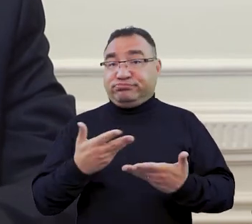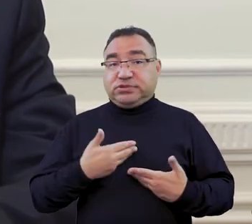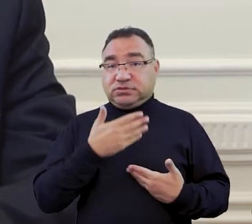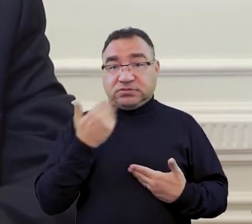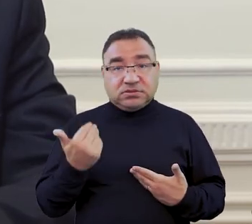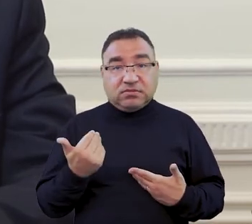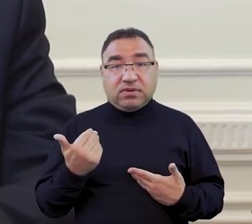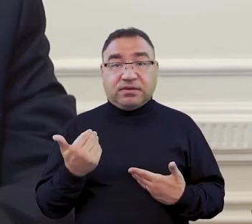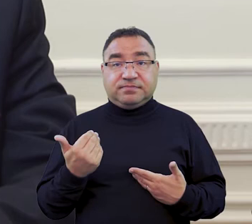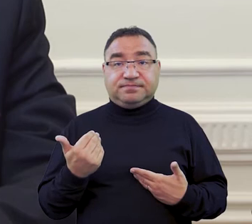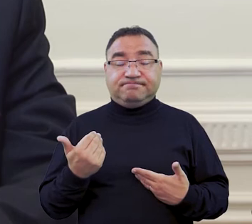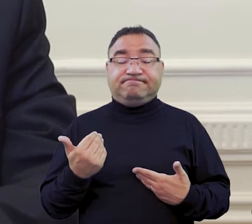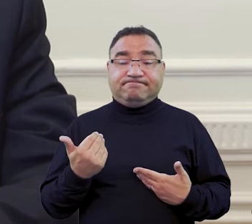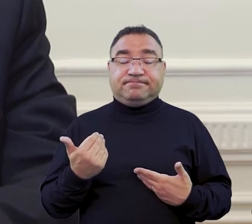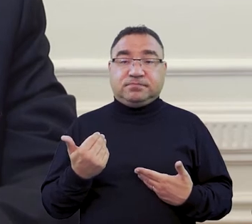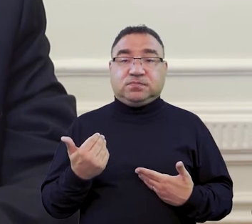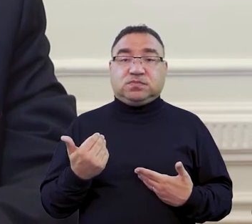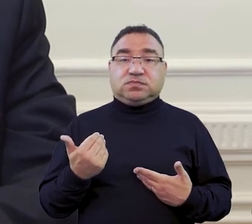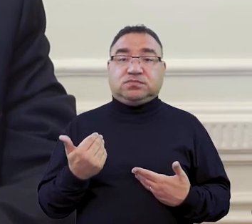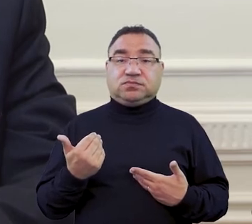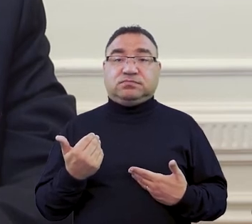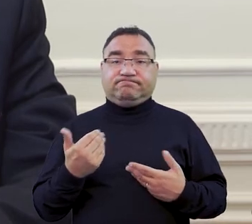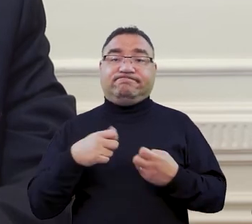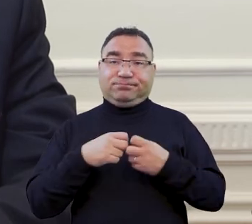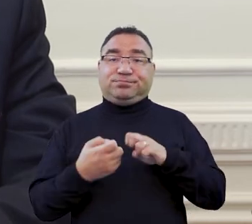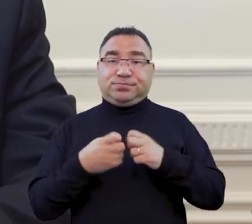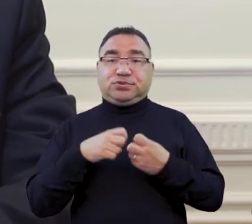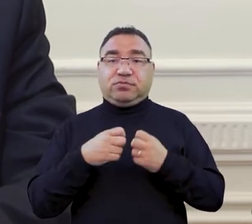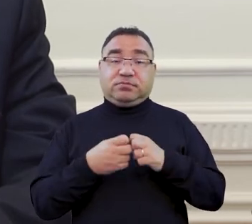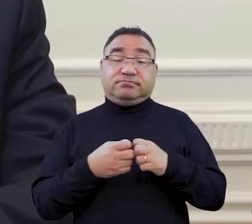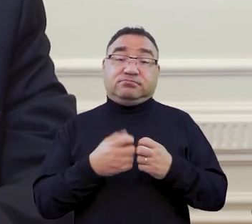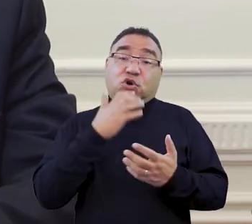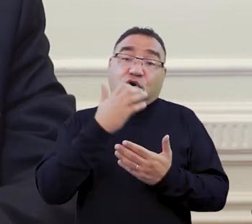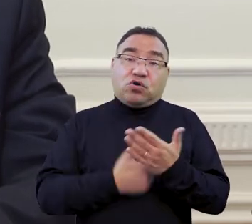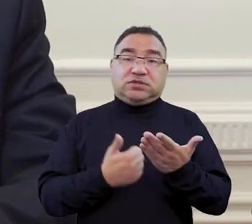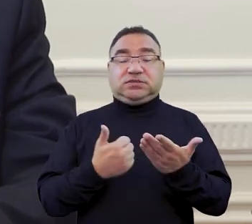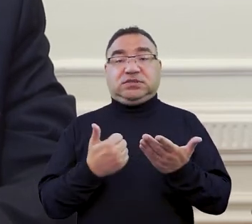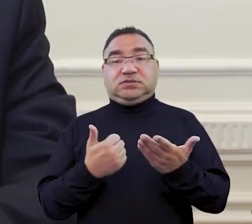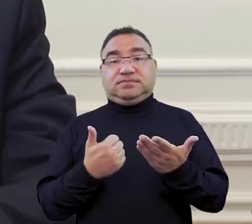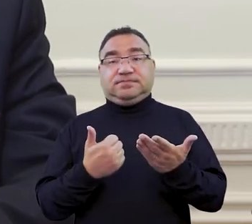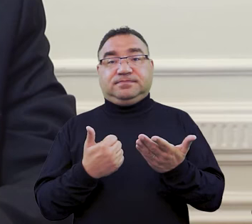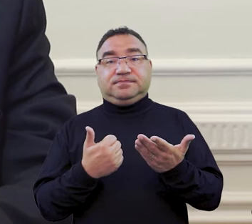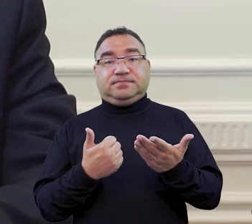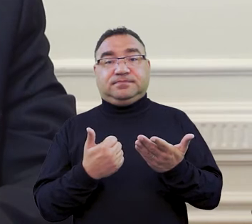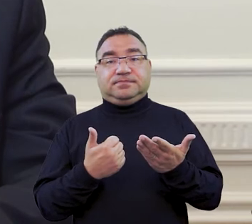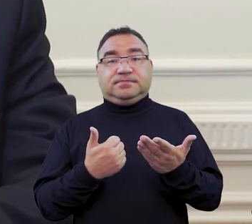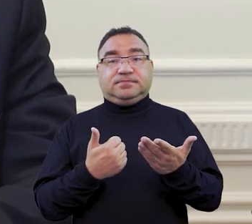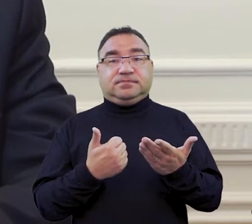potrzeby są. No to jest korzystanie, z czego oczywiście